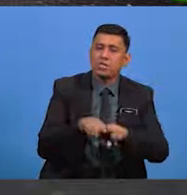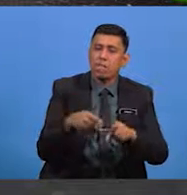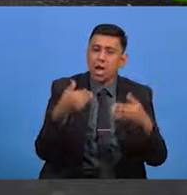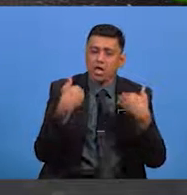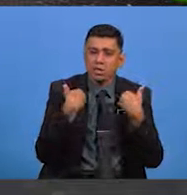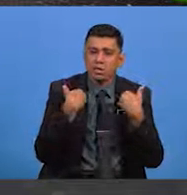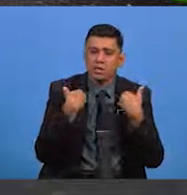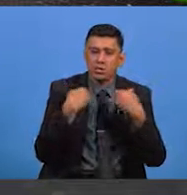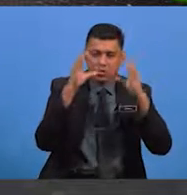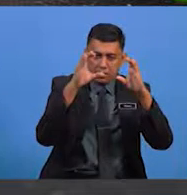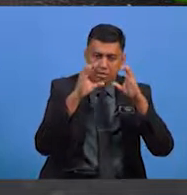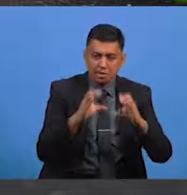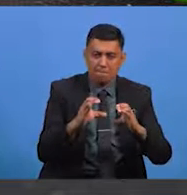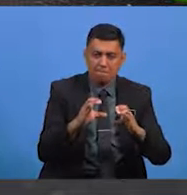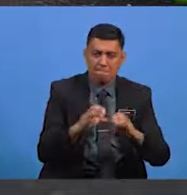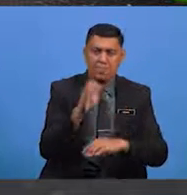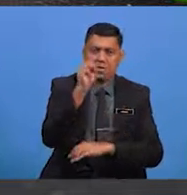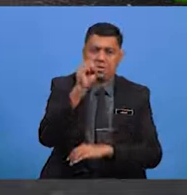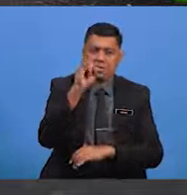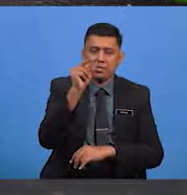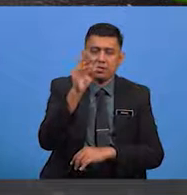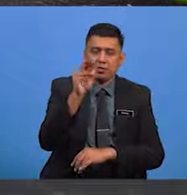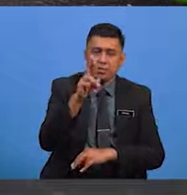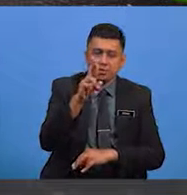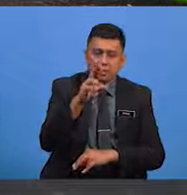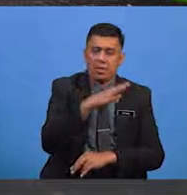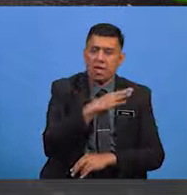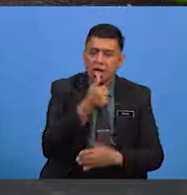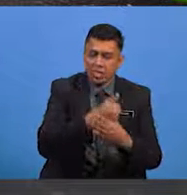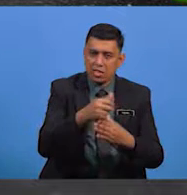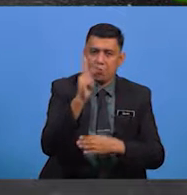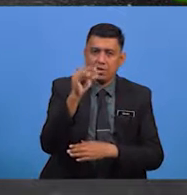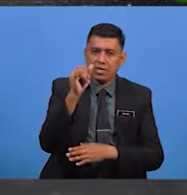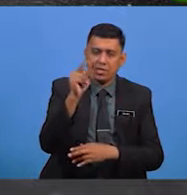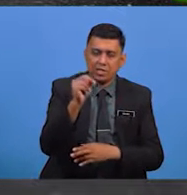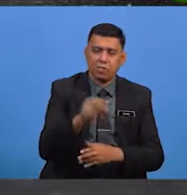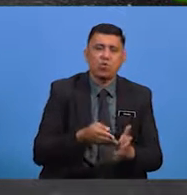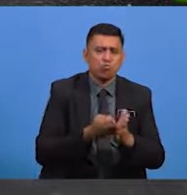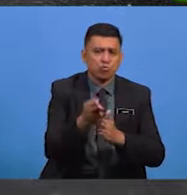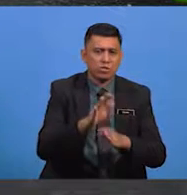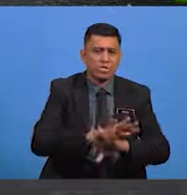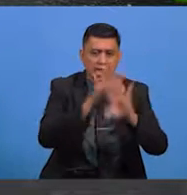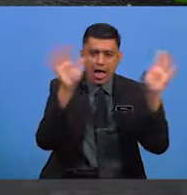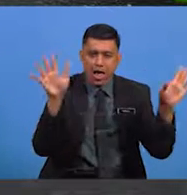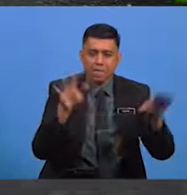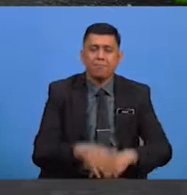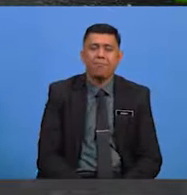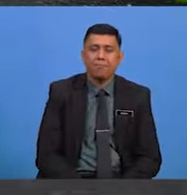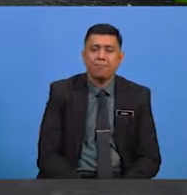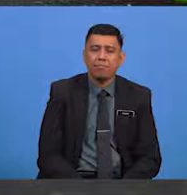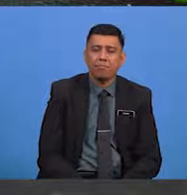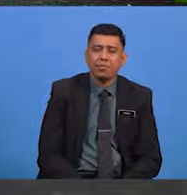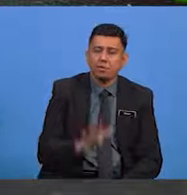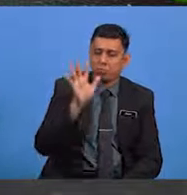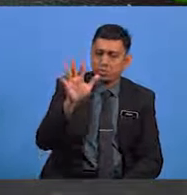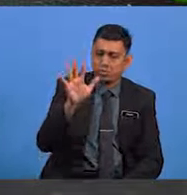ada secara menyindir, kiasan atau berterus terang Kelima, sebagai